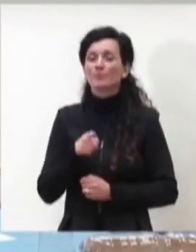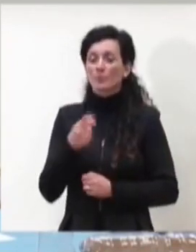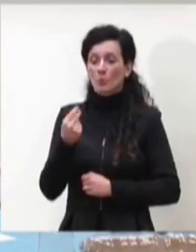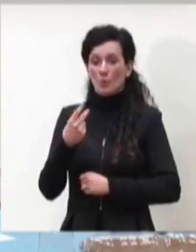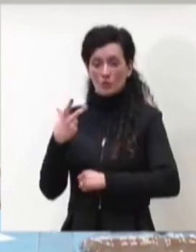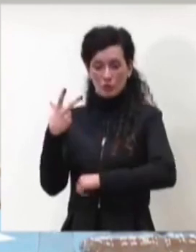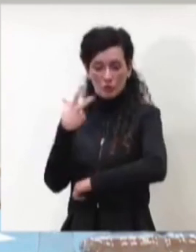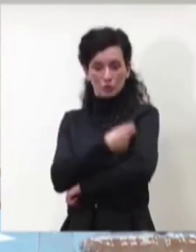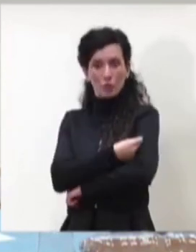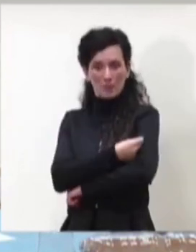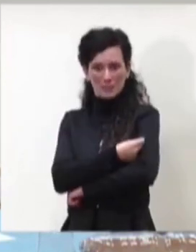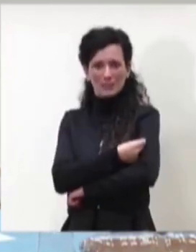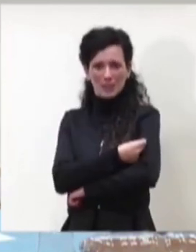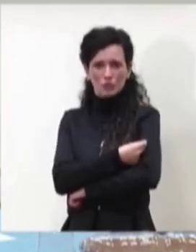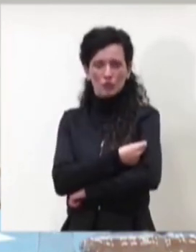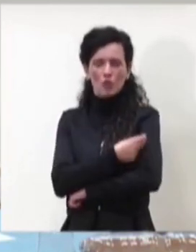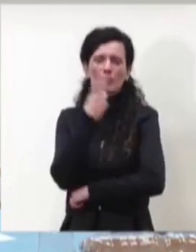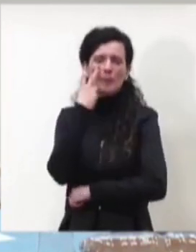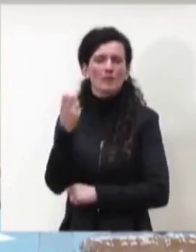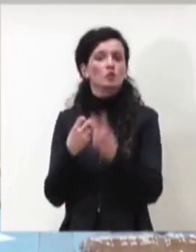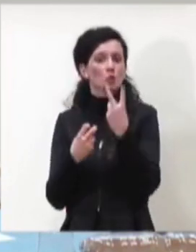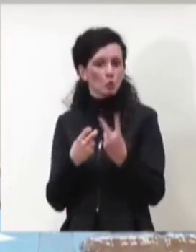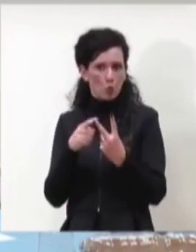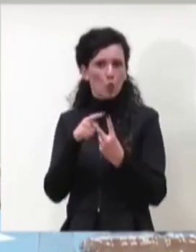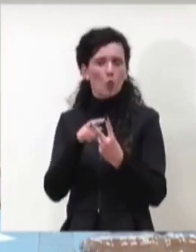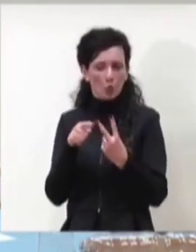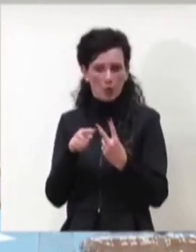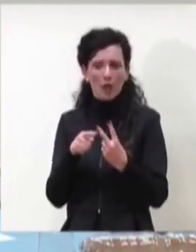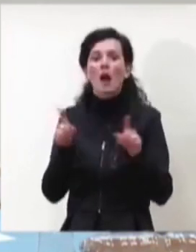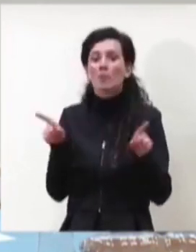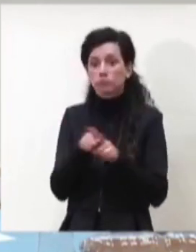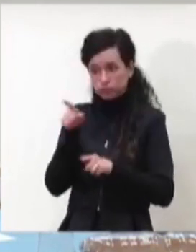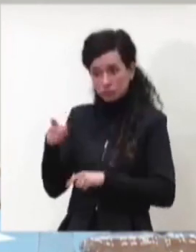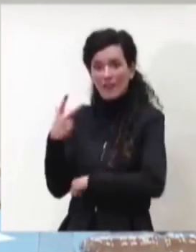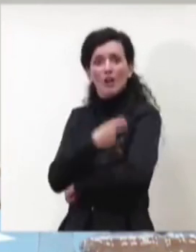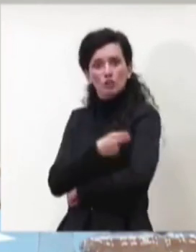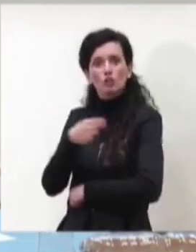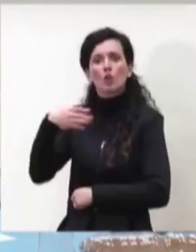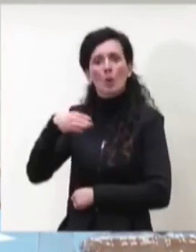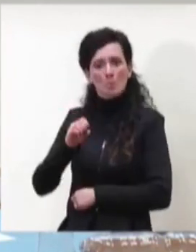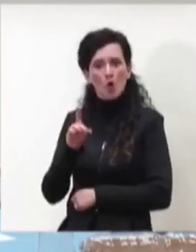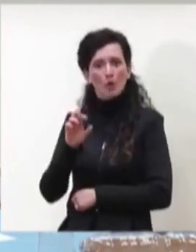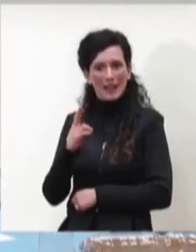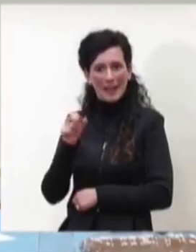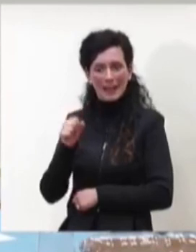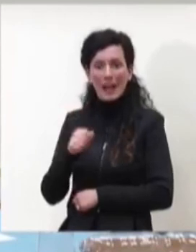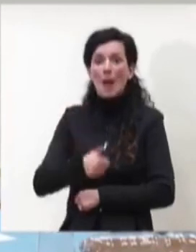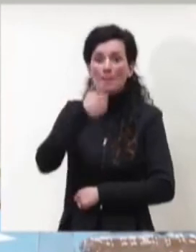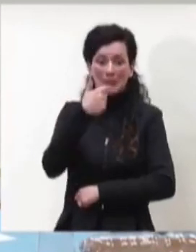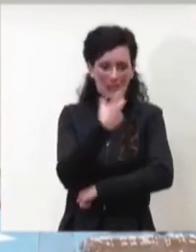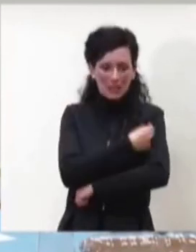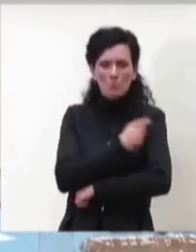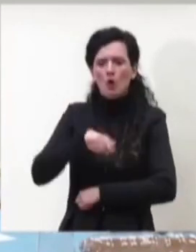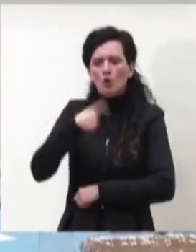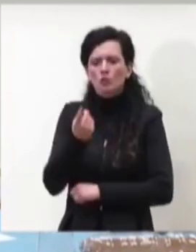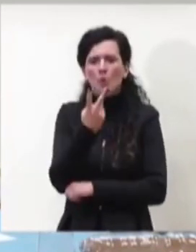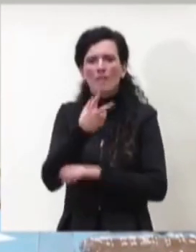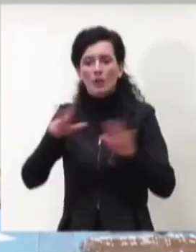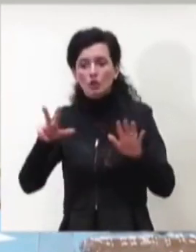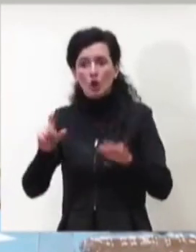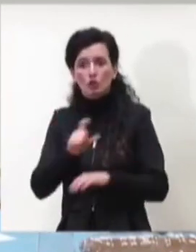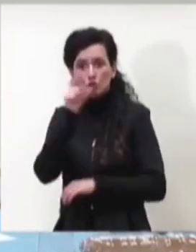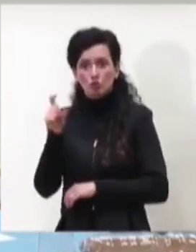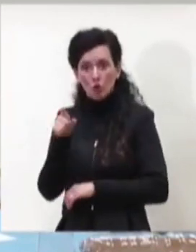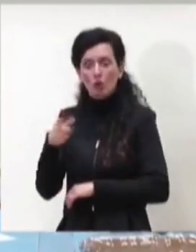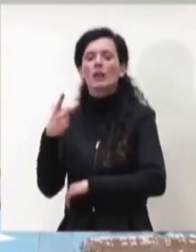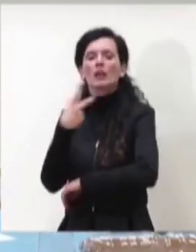che pure sono richieste anche per il vaccino moderna è di 28 giorni invece che è di 21